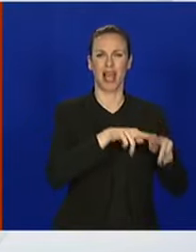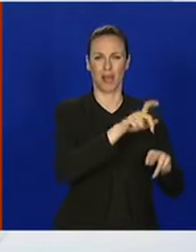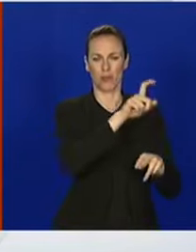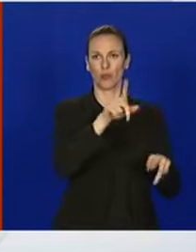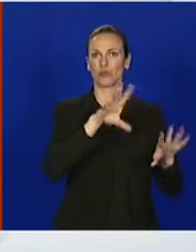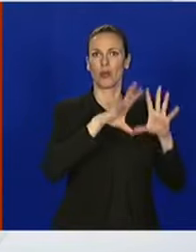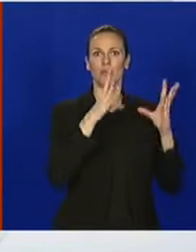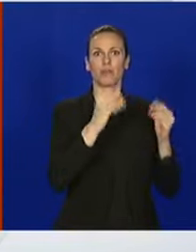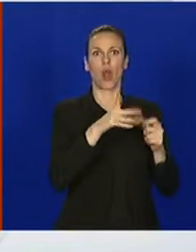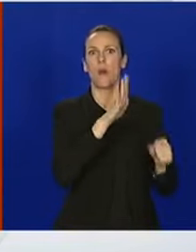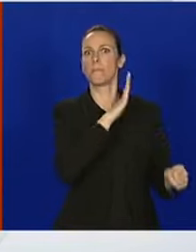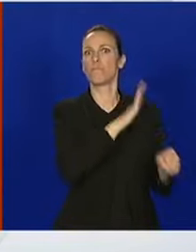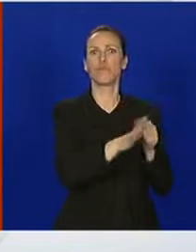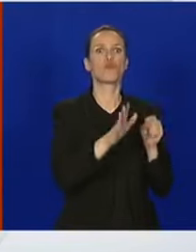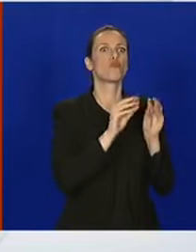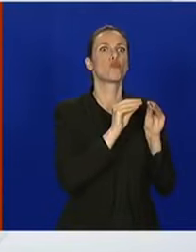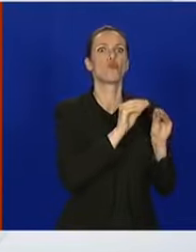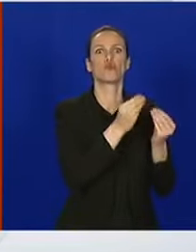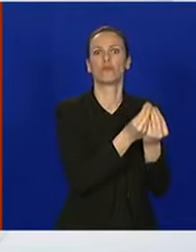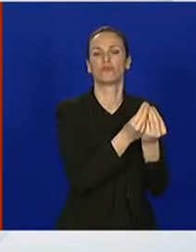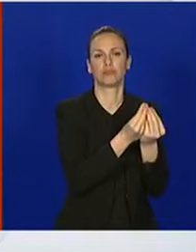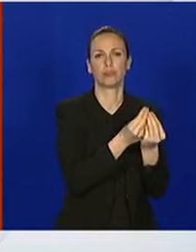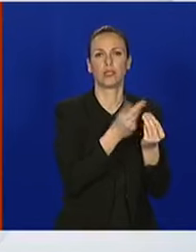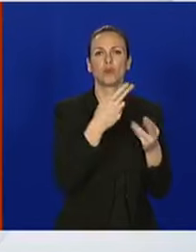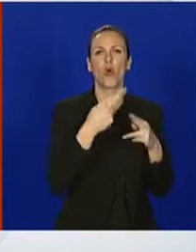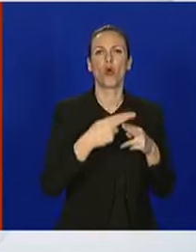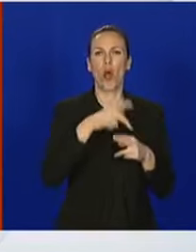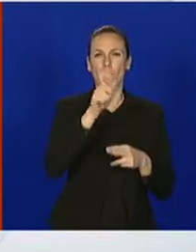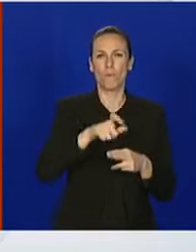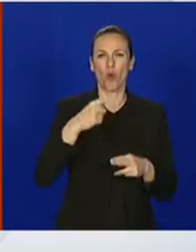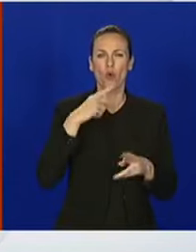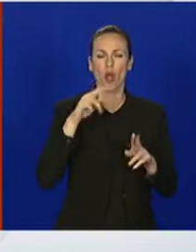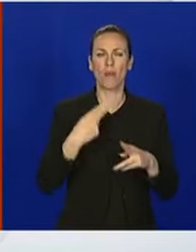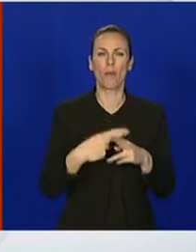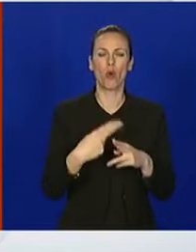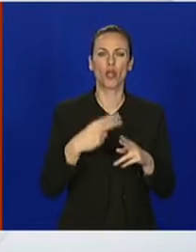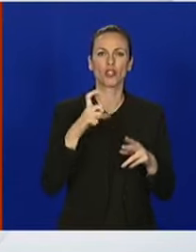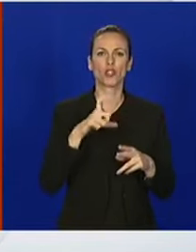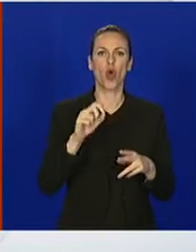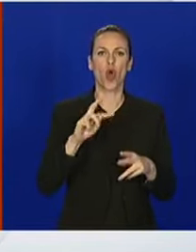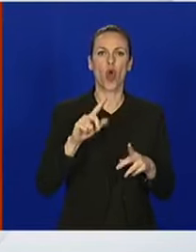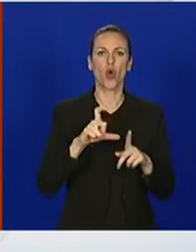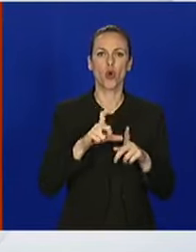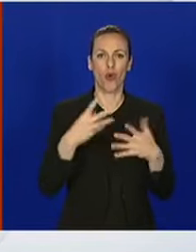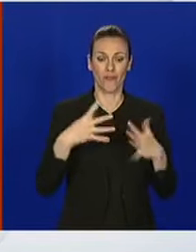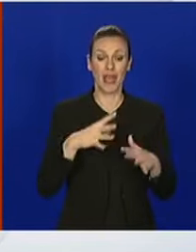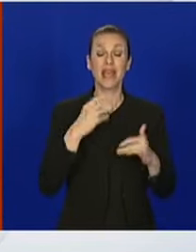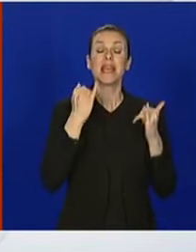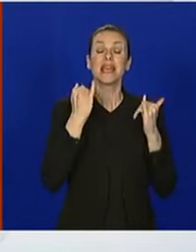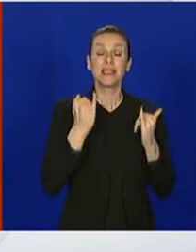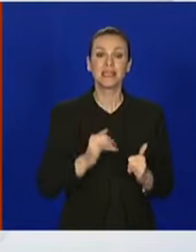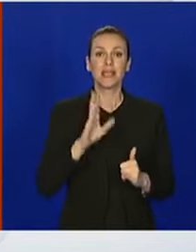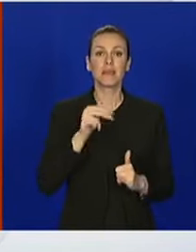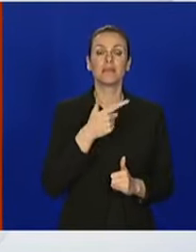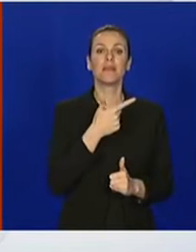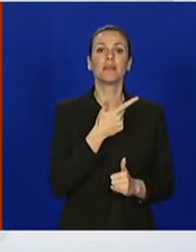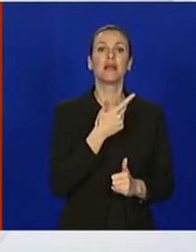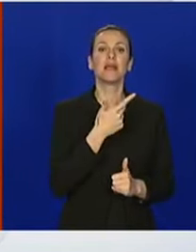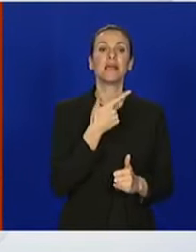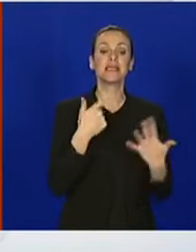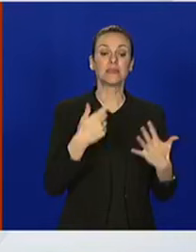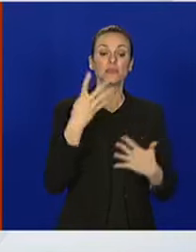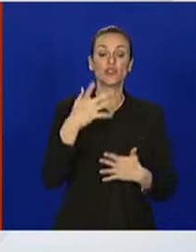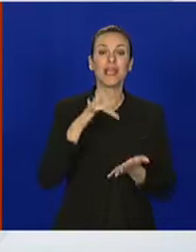kompletno puna bolesnicima s COVID-om, danas imamo 31 i 74 mjesta